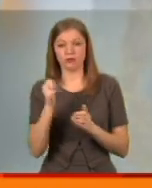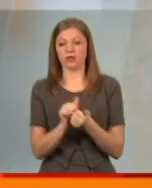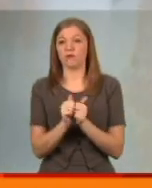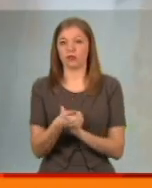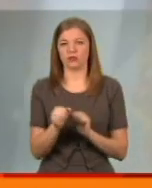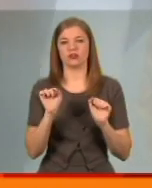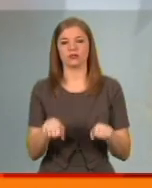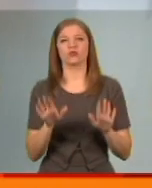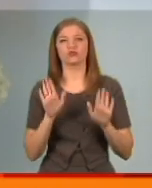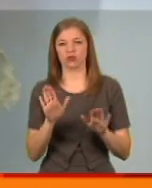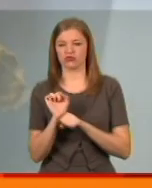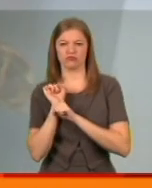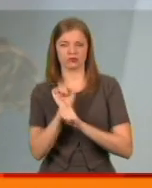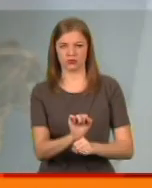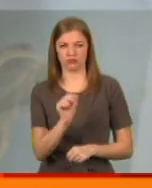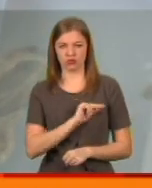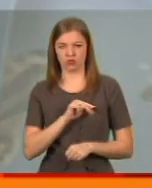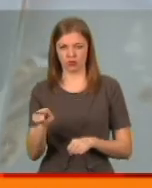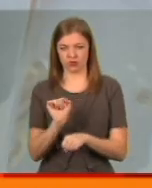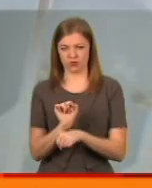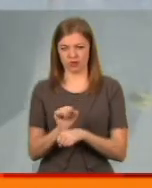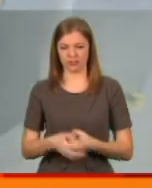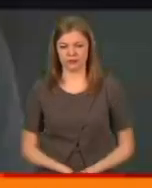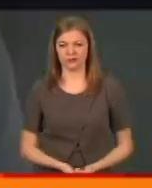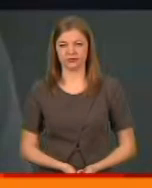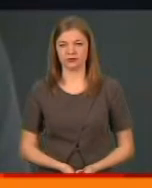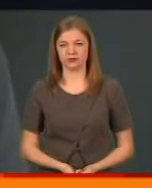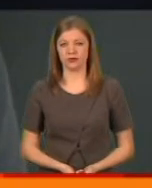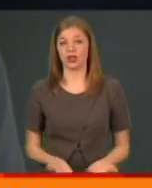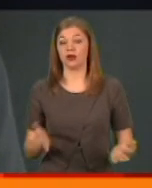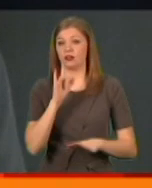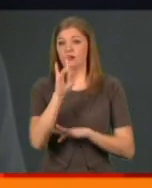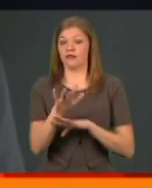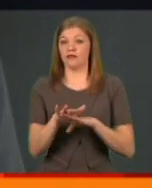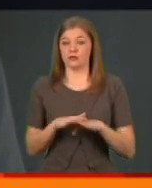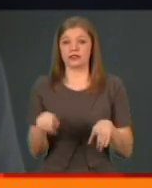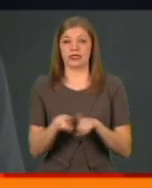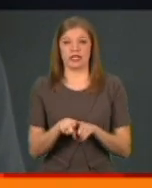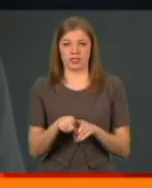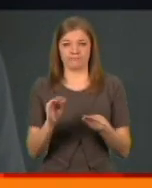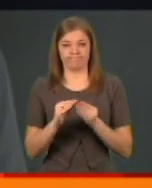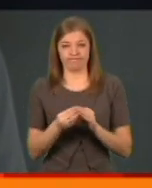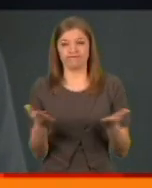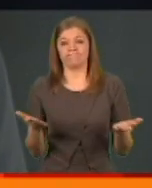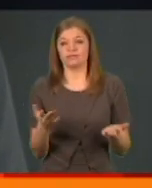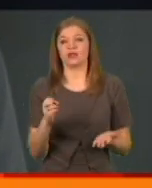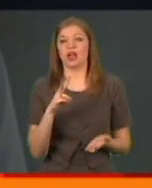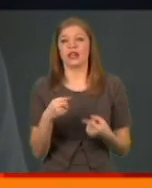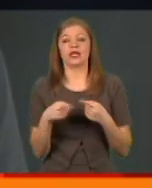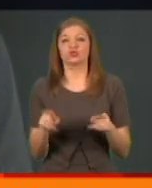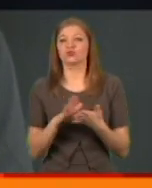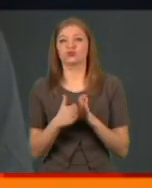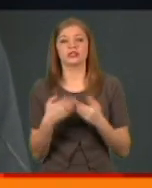поміняти її можна лише спинивши роботу станції. Повинні вибачитись за ці незручності, але іншої